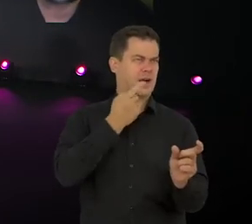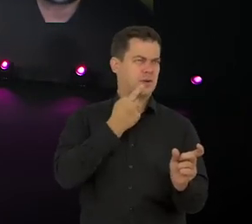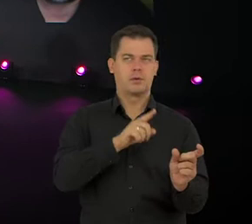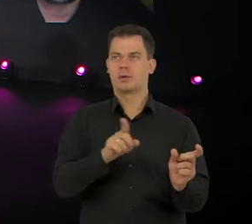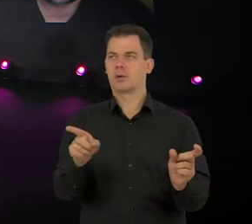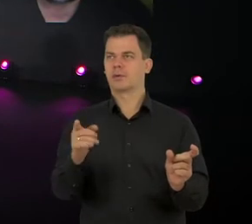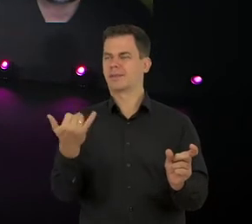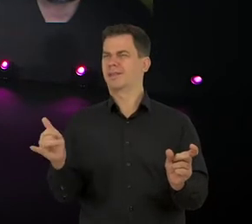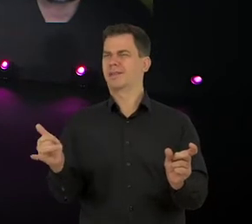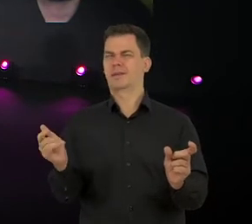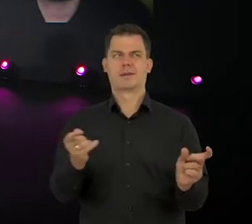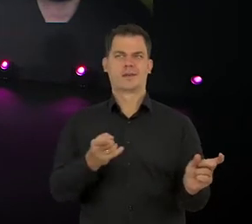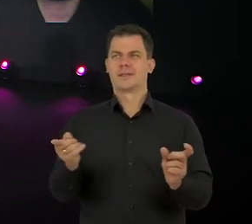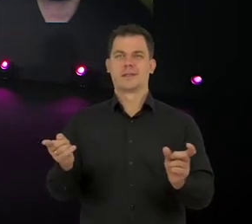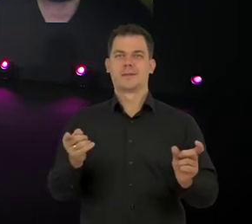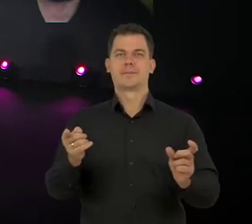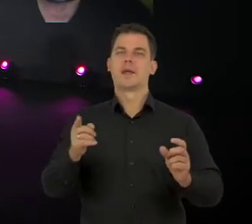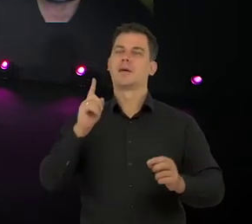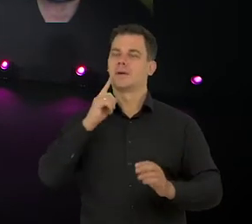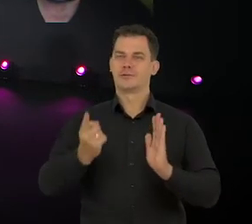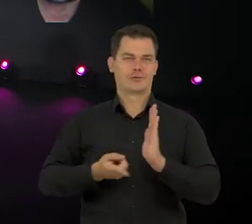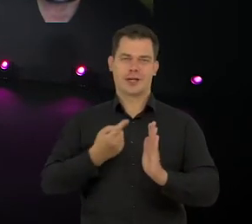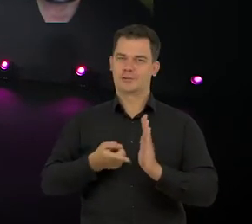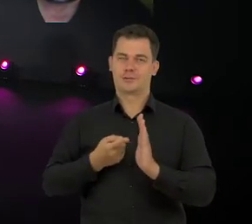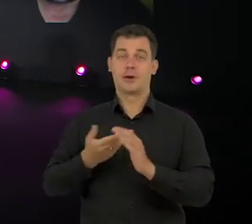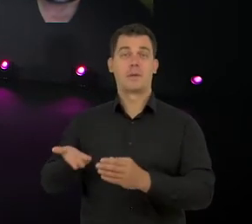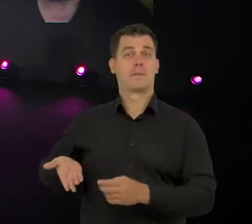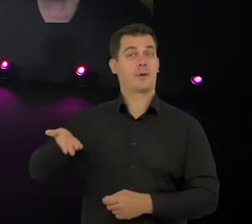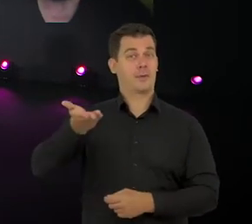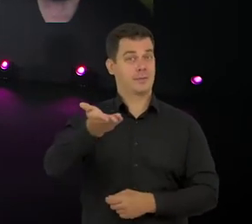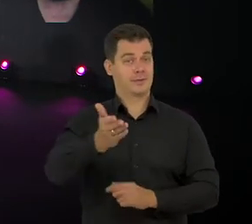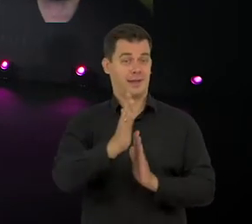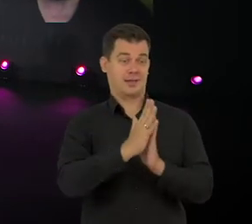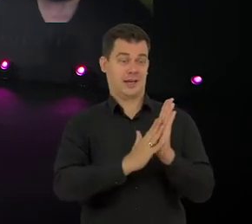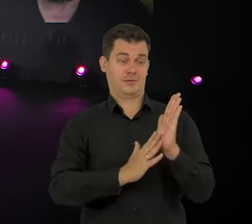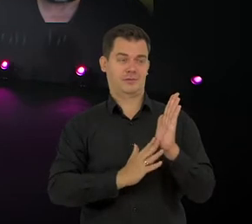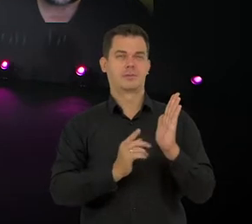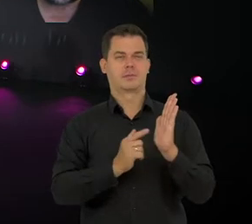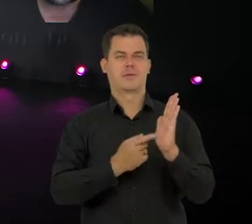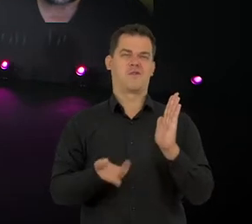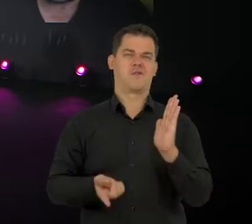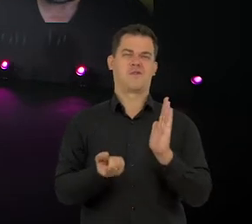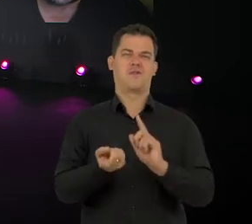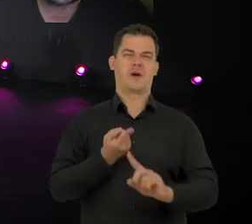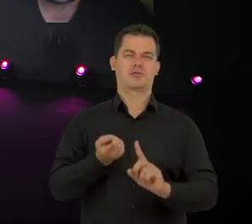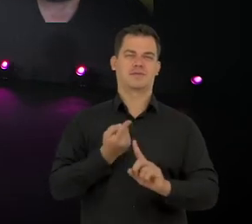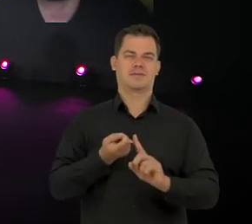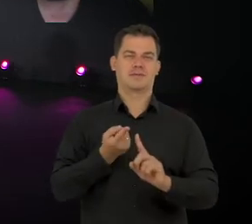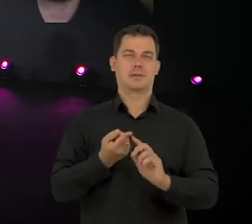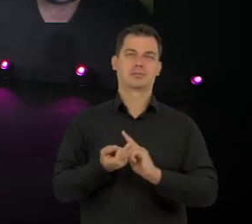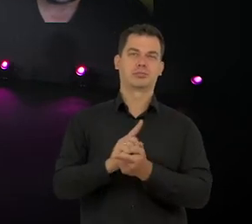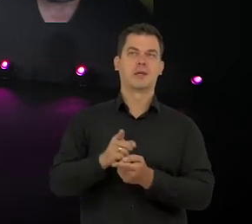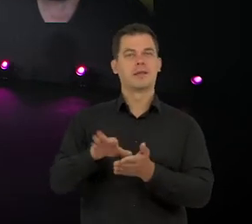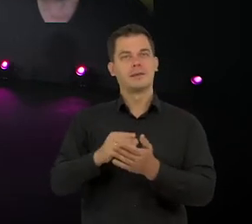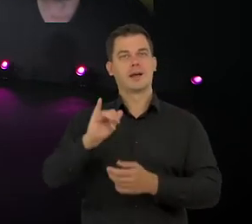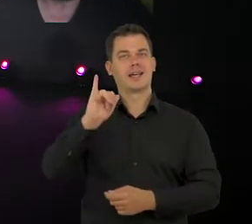Bardzo często jest tak, że mamy podane w tej sfabrykowanej treści jakąś fałszywą stronę. Czyli widzimy, że jest